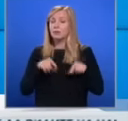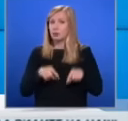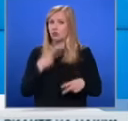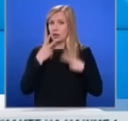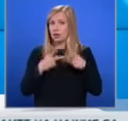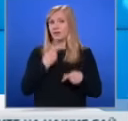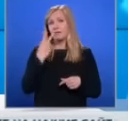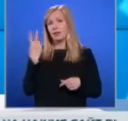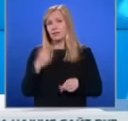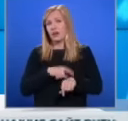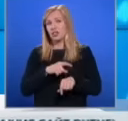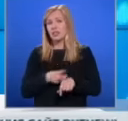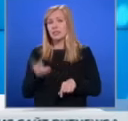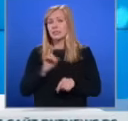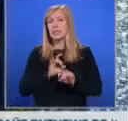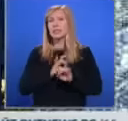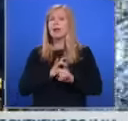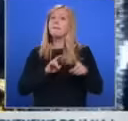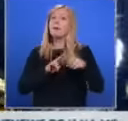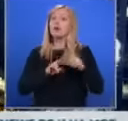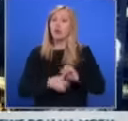вече в 22 часа след панорама.